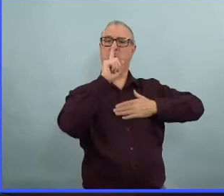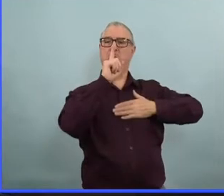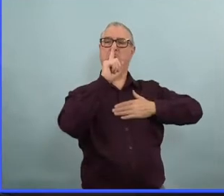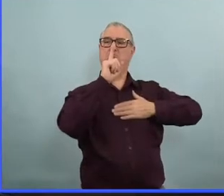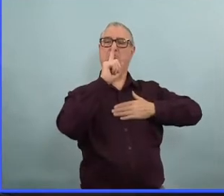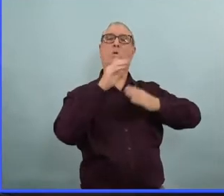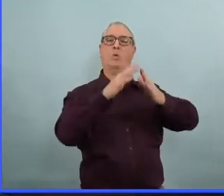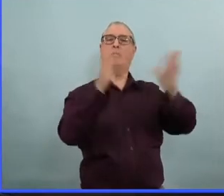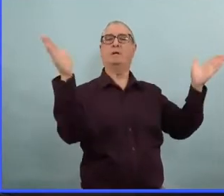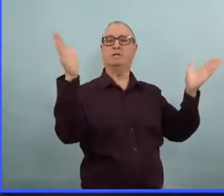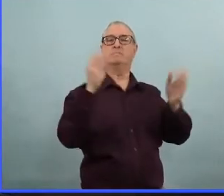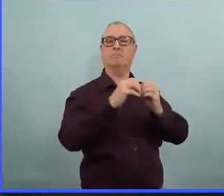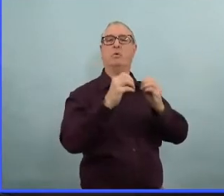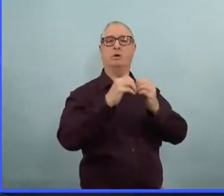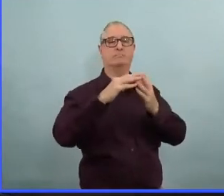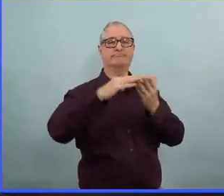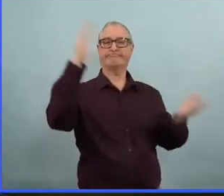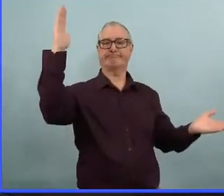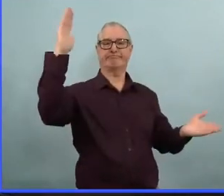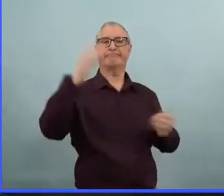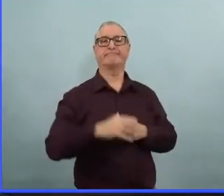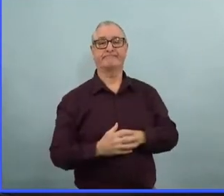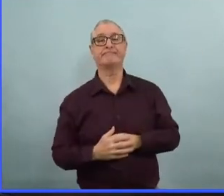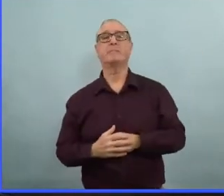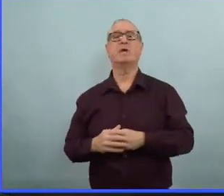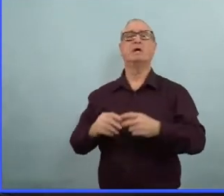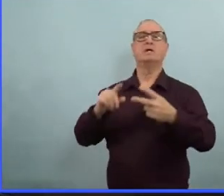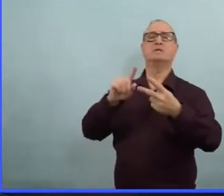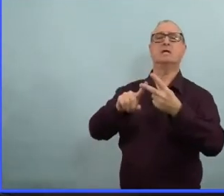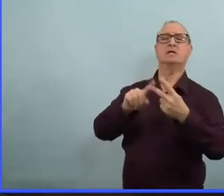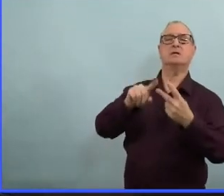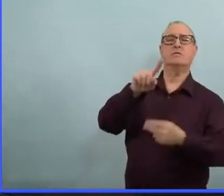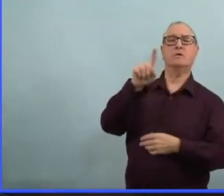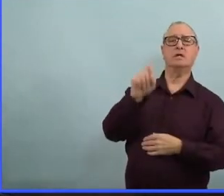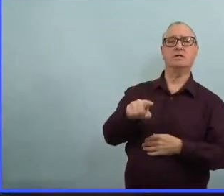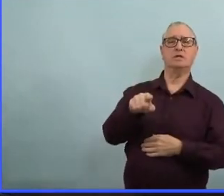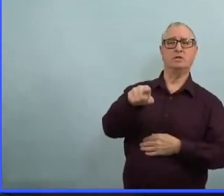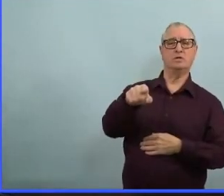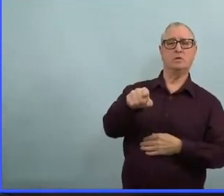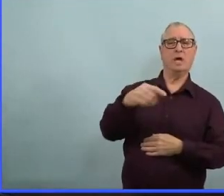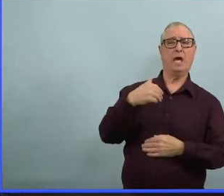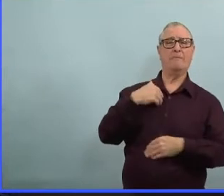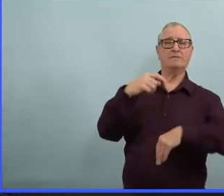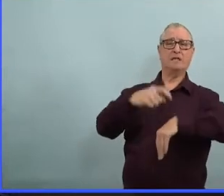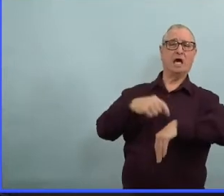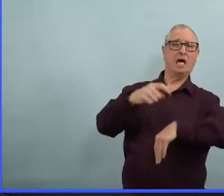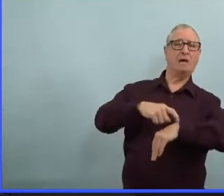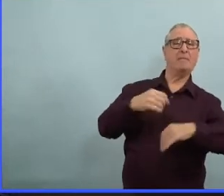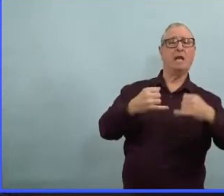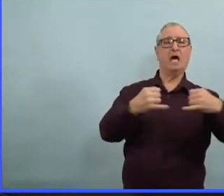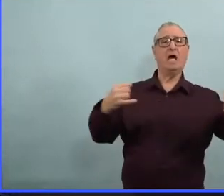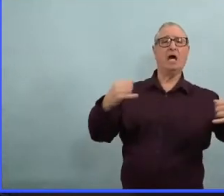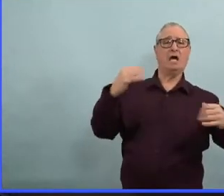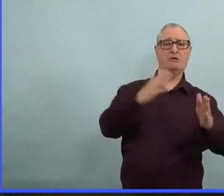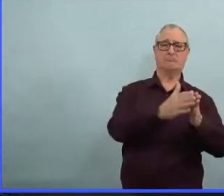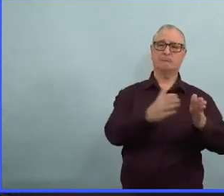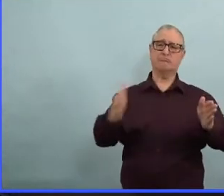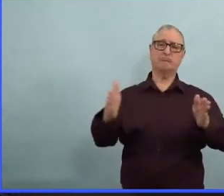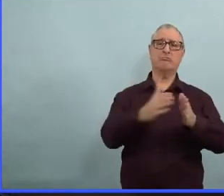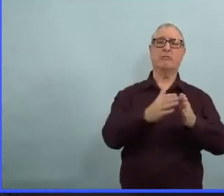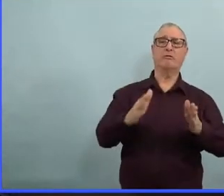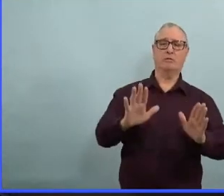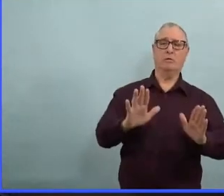Alors, vous et la Première Ministre, on parlait de ça, mais est-ce que vous avez effectivement un échéancier après les deux